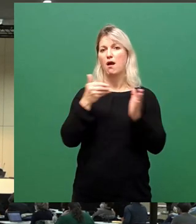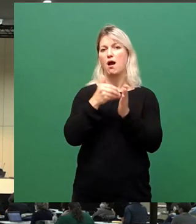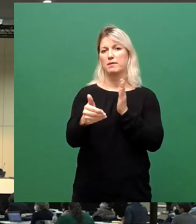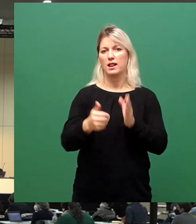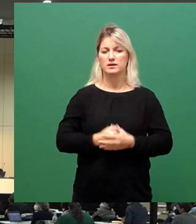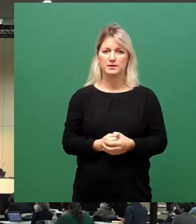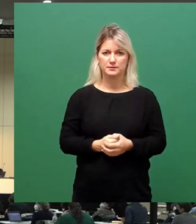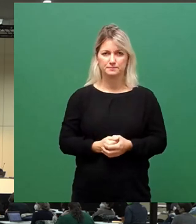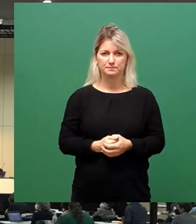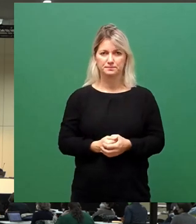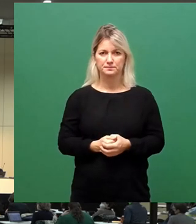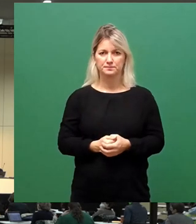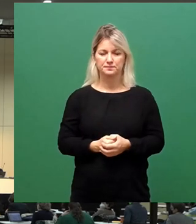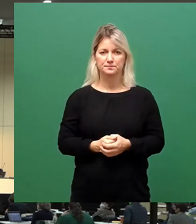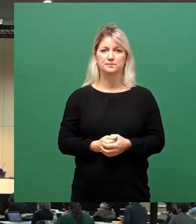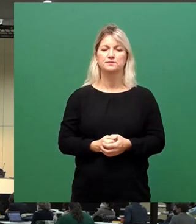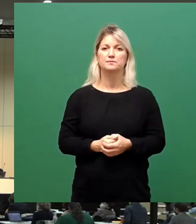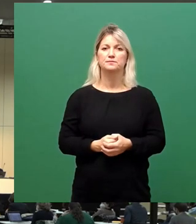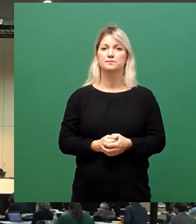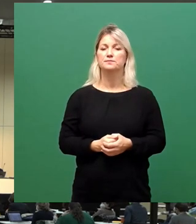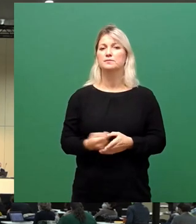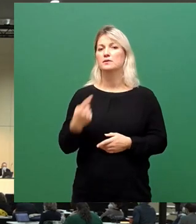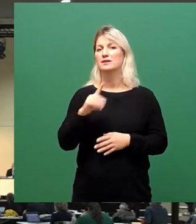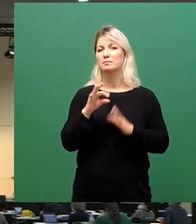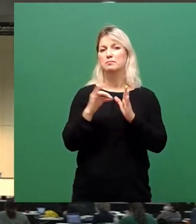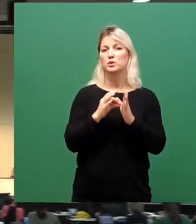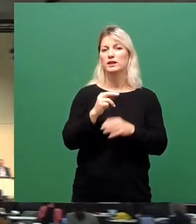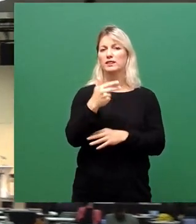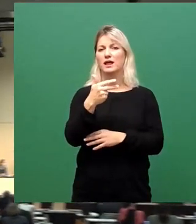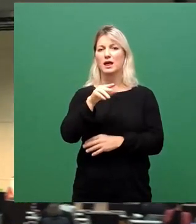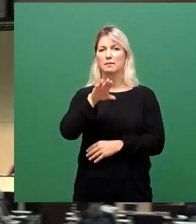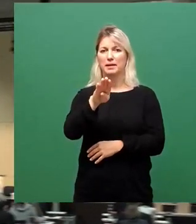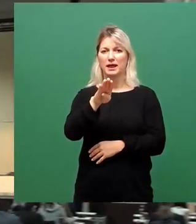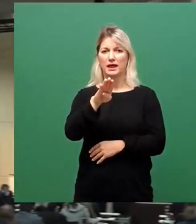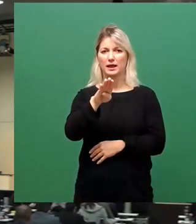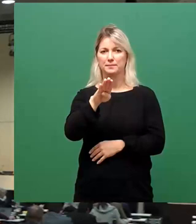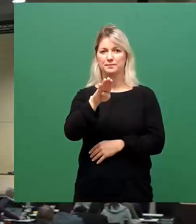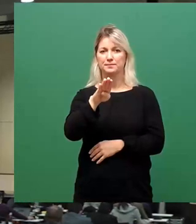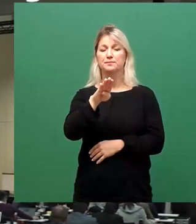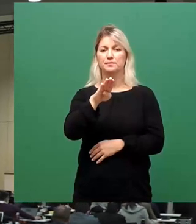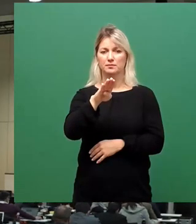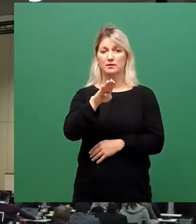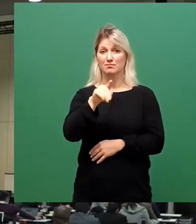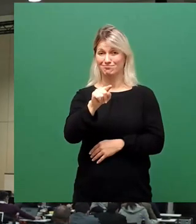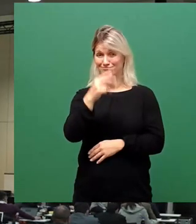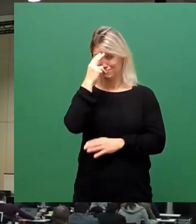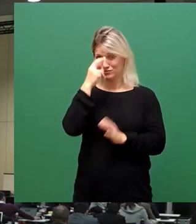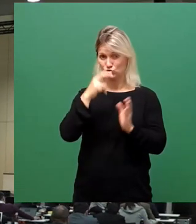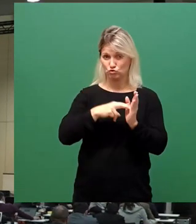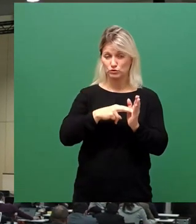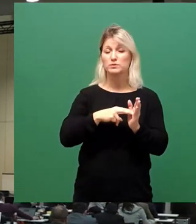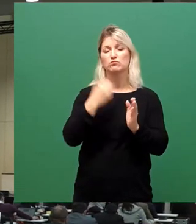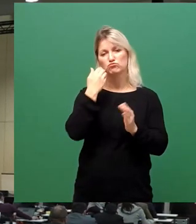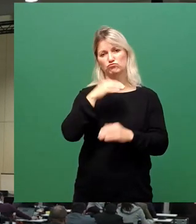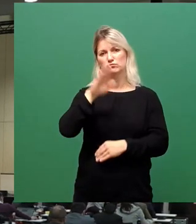Wir kommen zum Punkt 3b. Wer dem 3b zustimmen möchte, den bitte ich jetzt um das